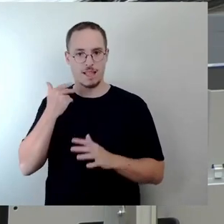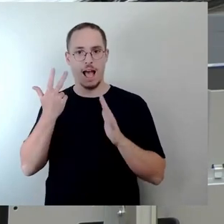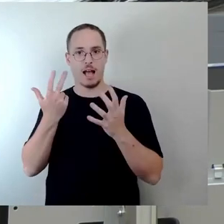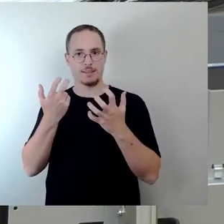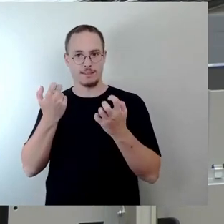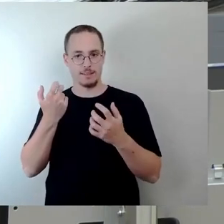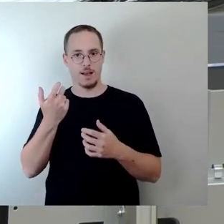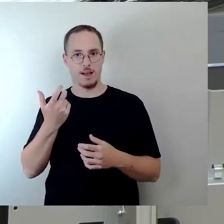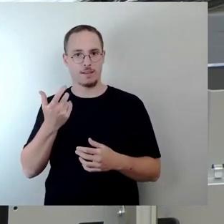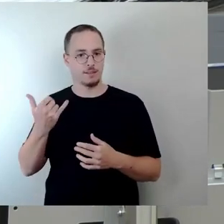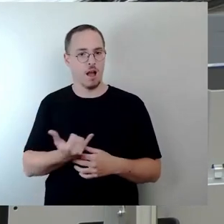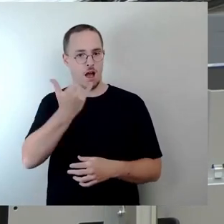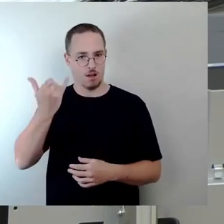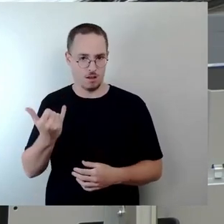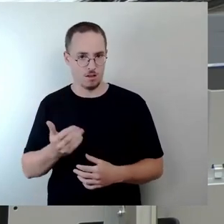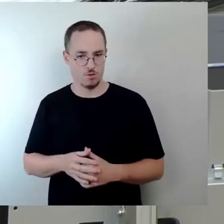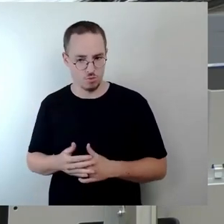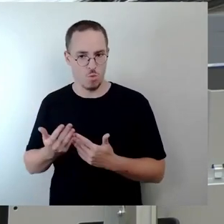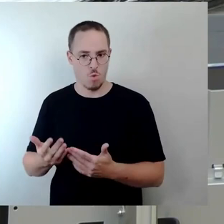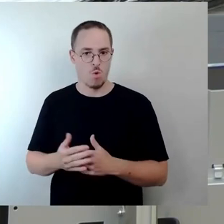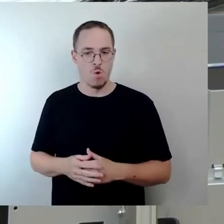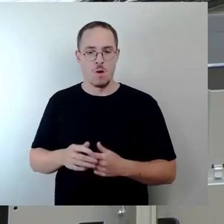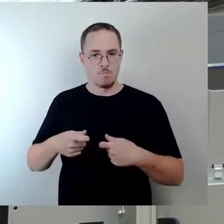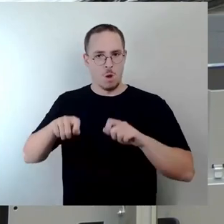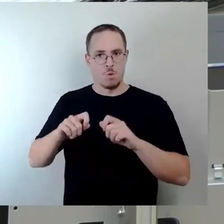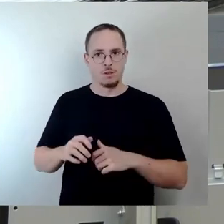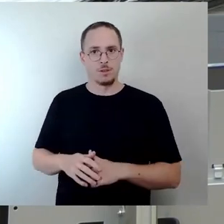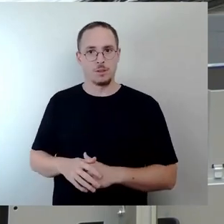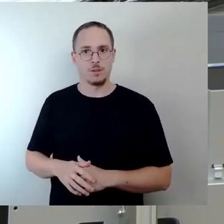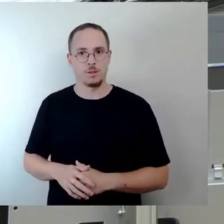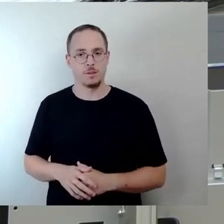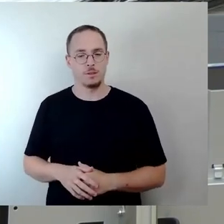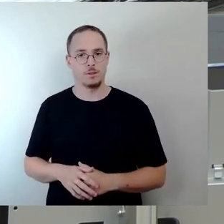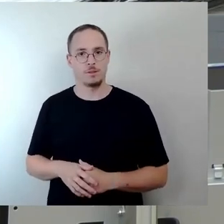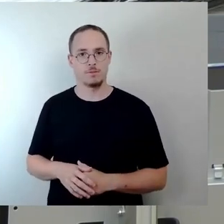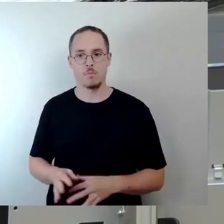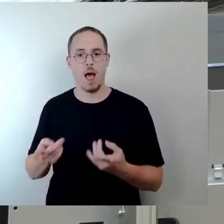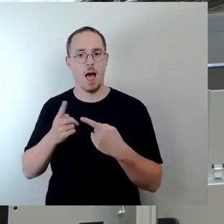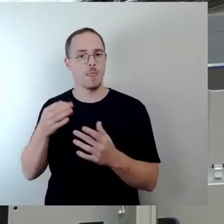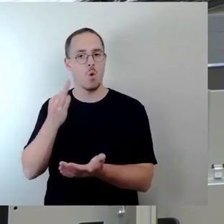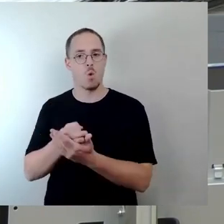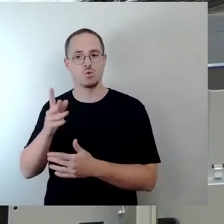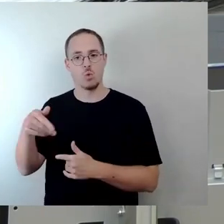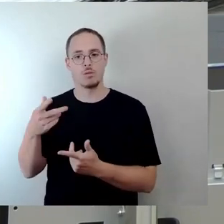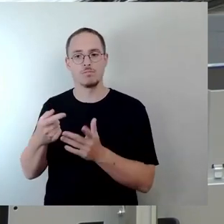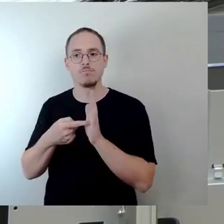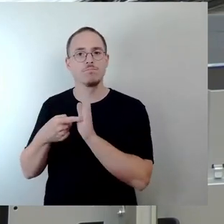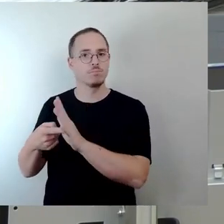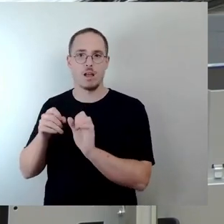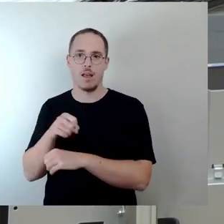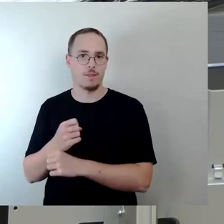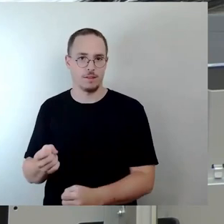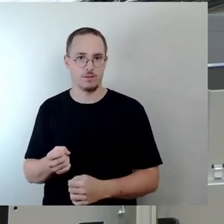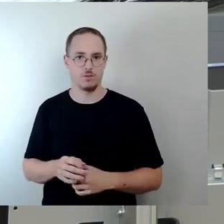abbildbar. Es ist Bedingung, dass die Künstlerinnen und Künstler fußläufig, kostümiert und geschminkt,